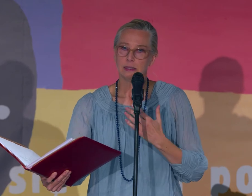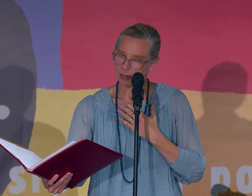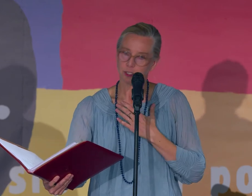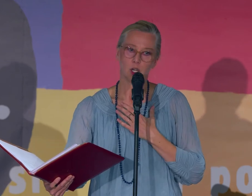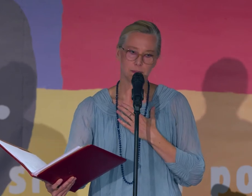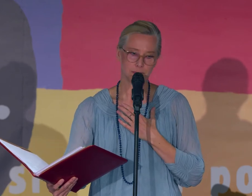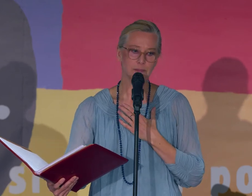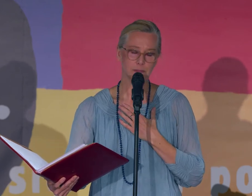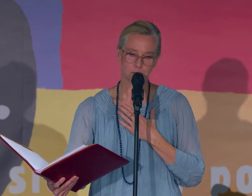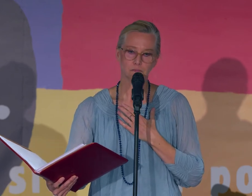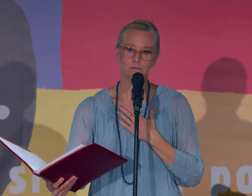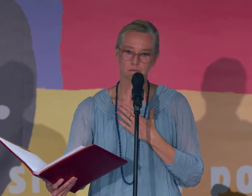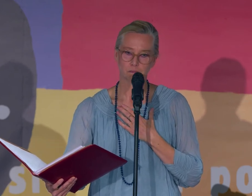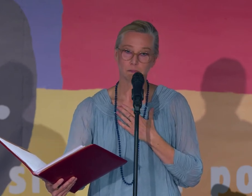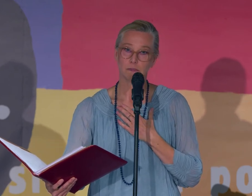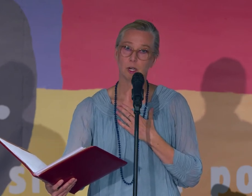Dawno.